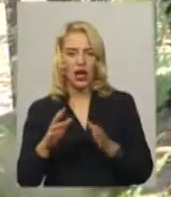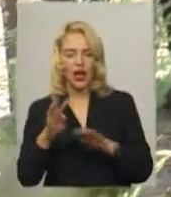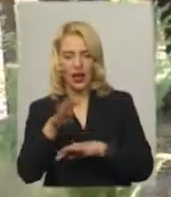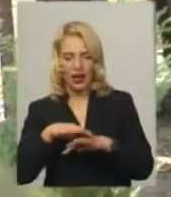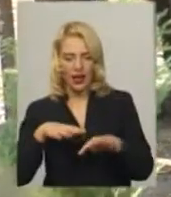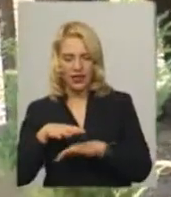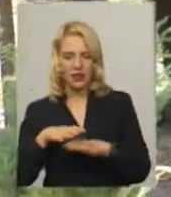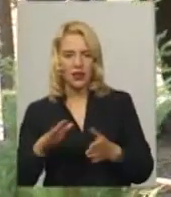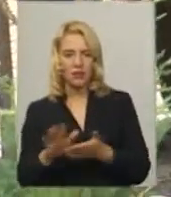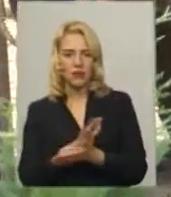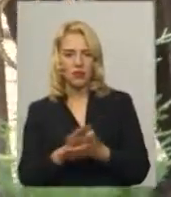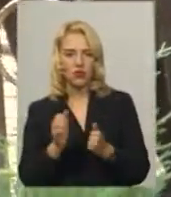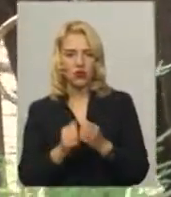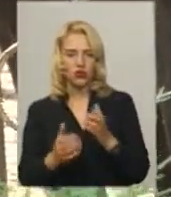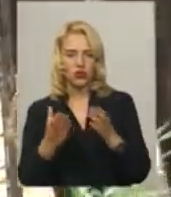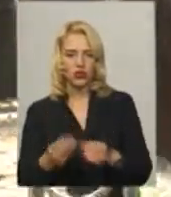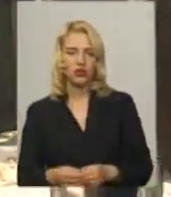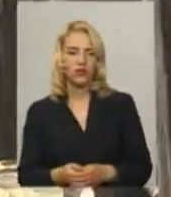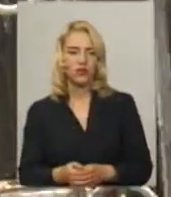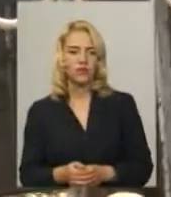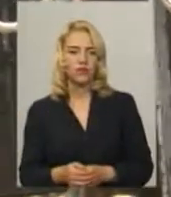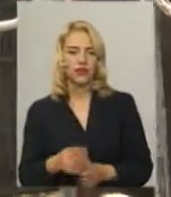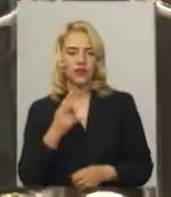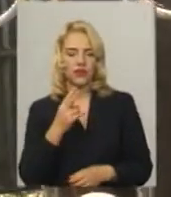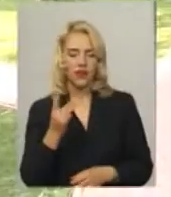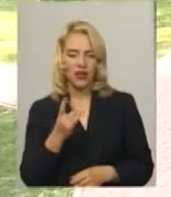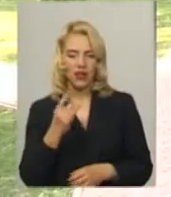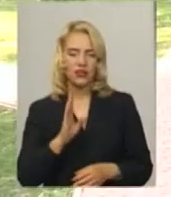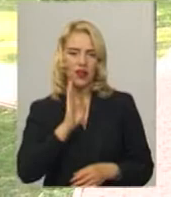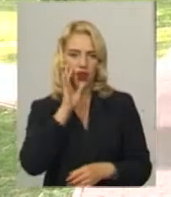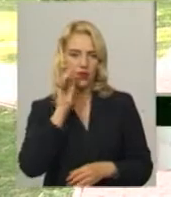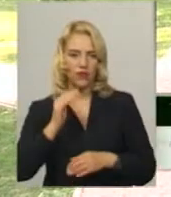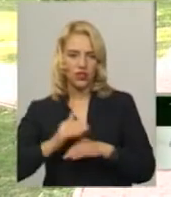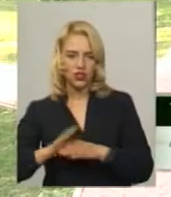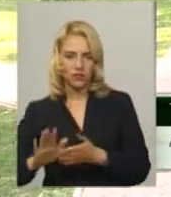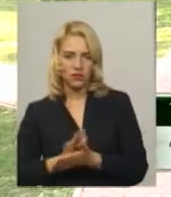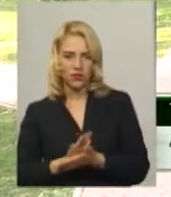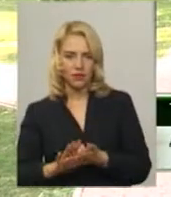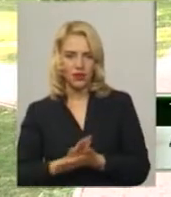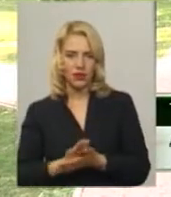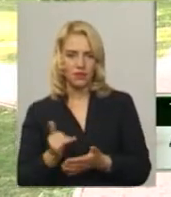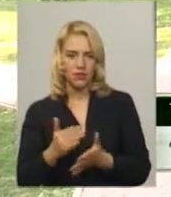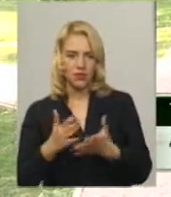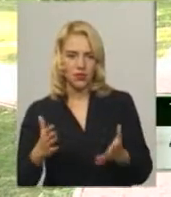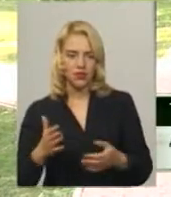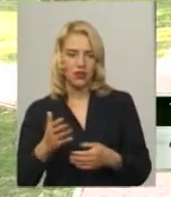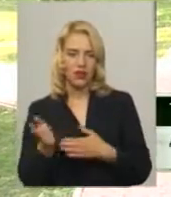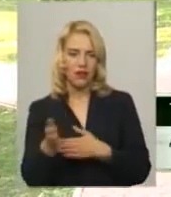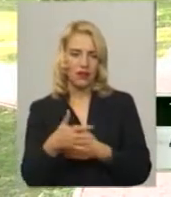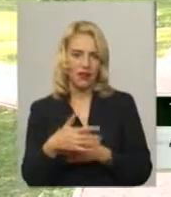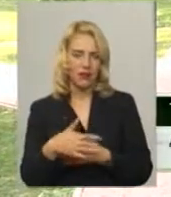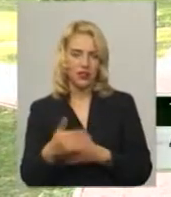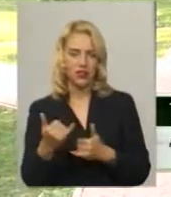щоденно. Ведмедям два-три рази. Два – це рано вечора. Зараз більше рослинної їжі. Риба.